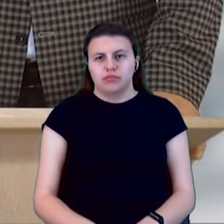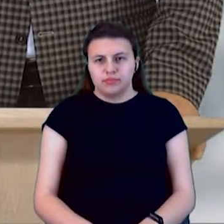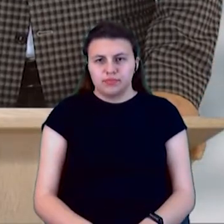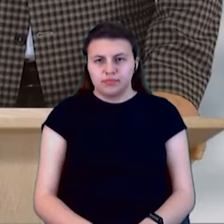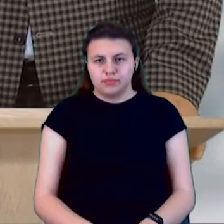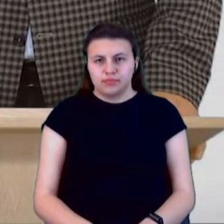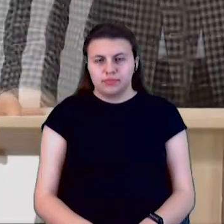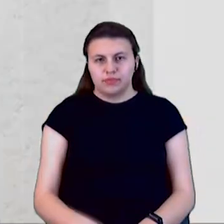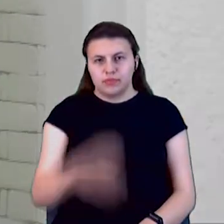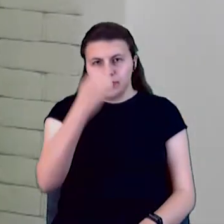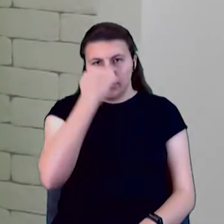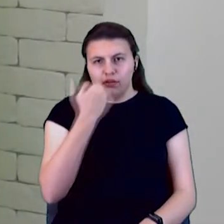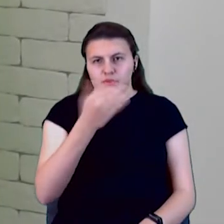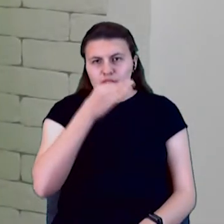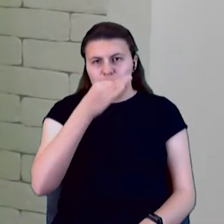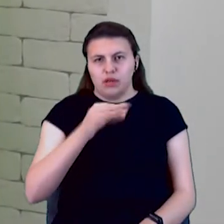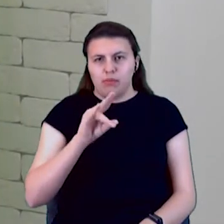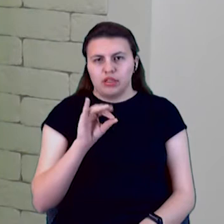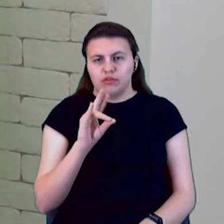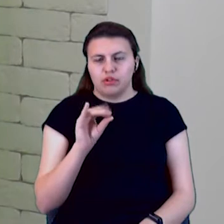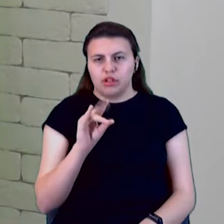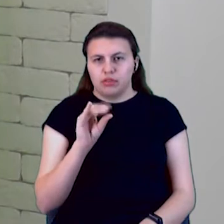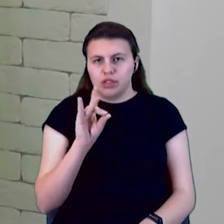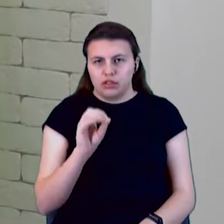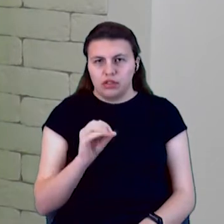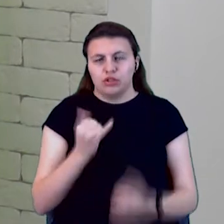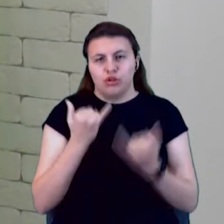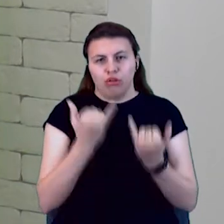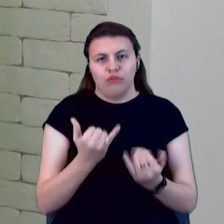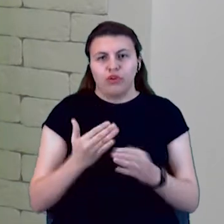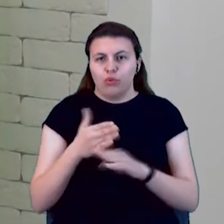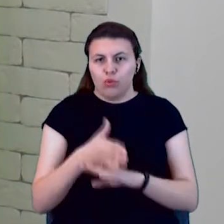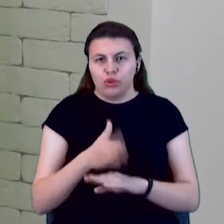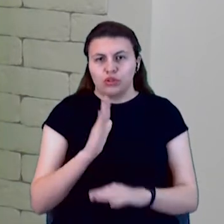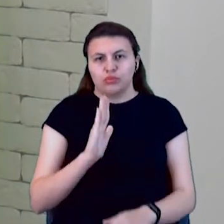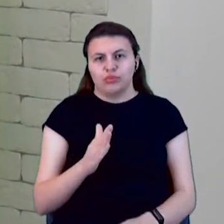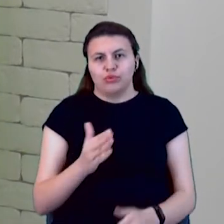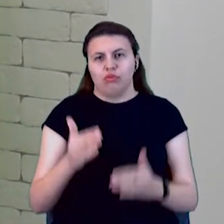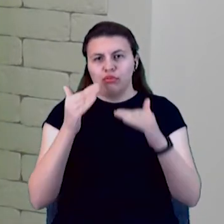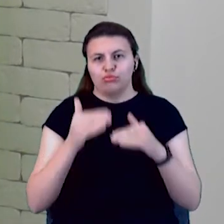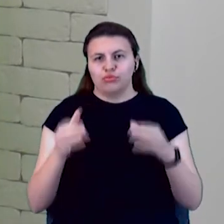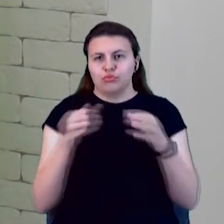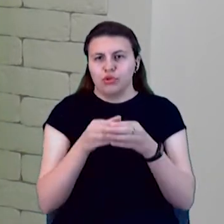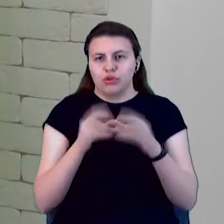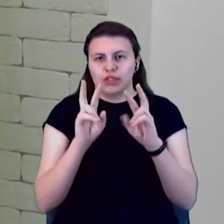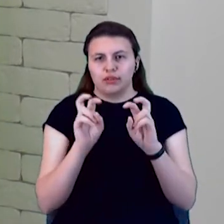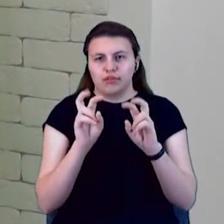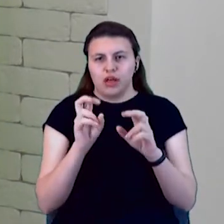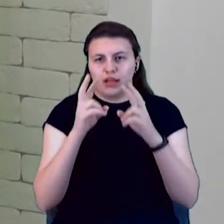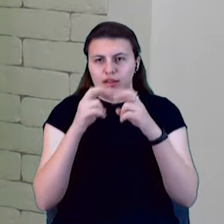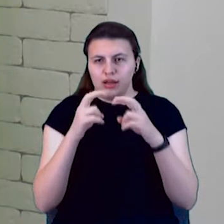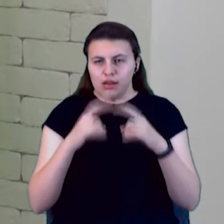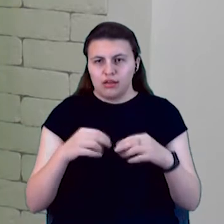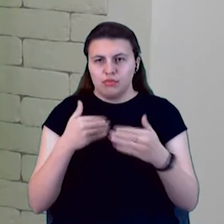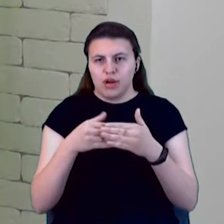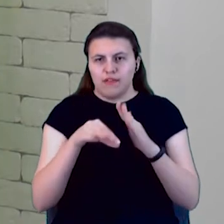Дякую вам за відповідь, пане Володимире. Що ж, шановні гості, давайте рухатись в бік нашого наступного блоку. Він називається «Аналіз передвиборчих